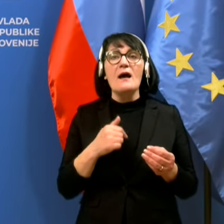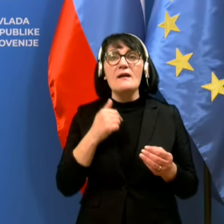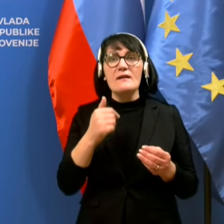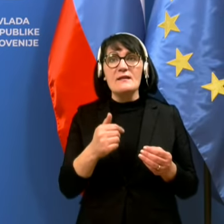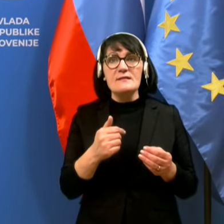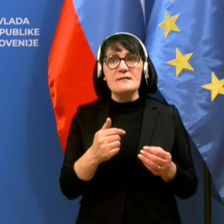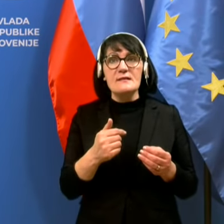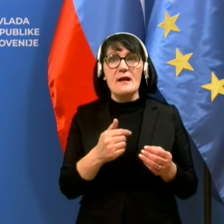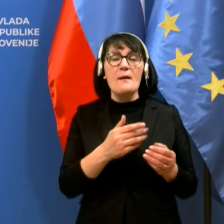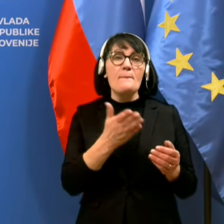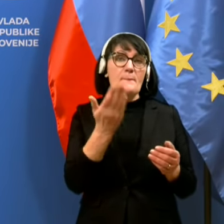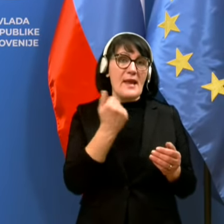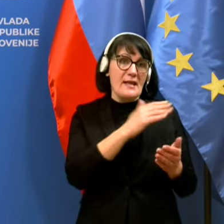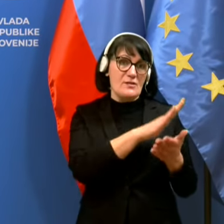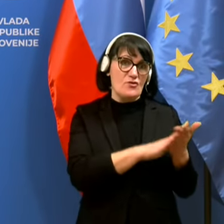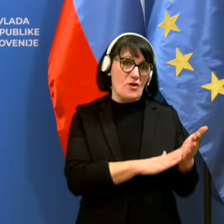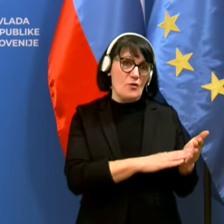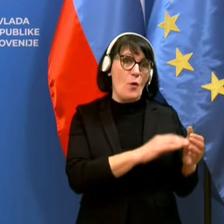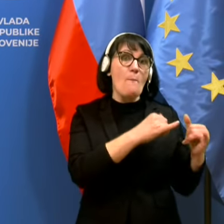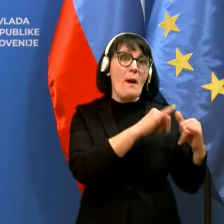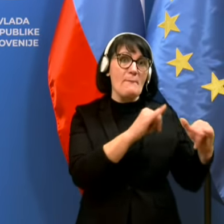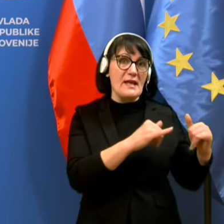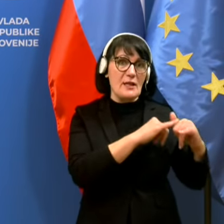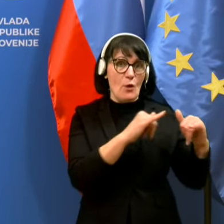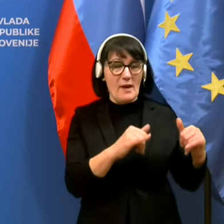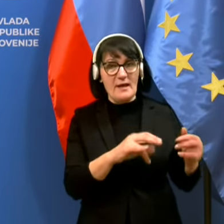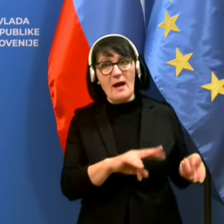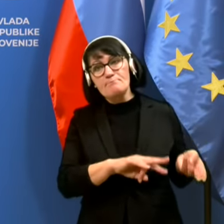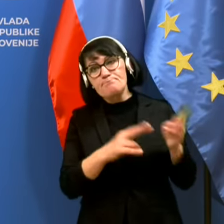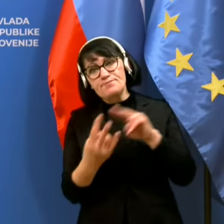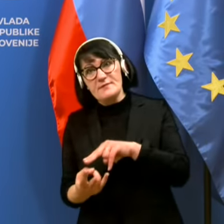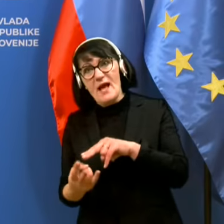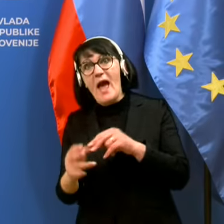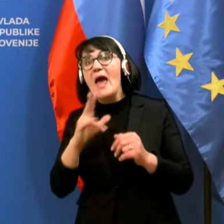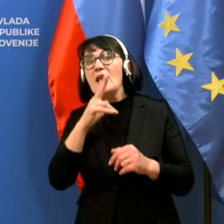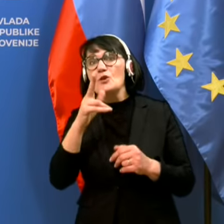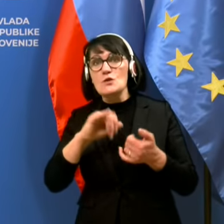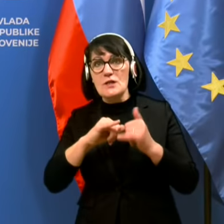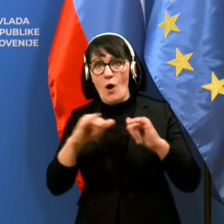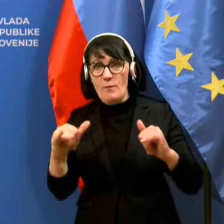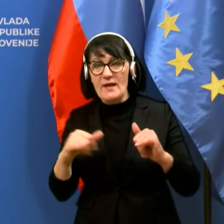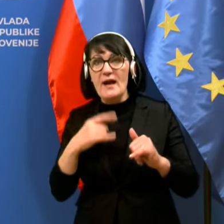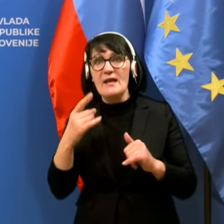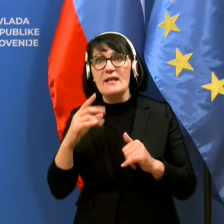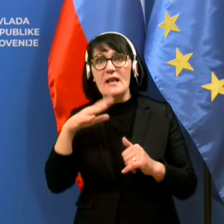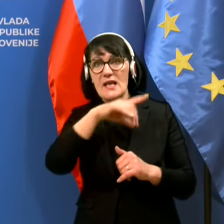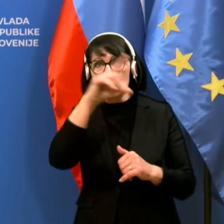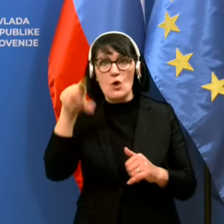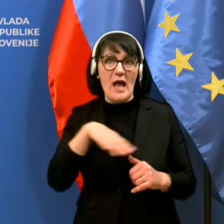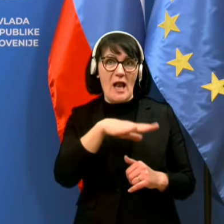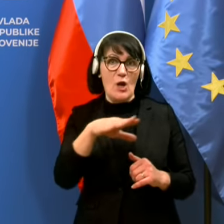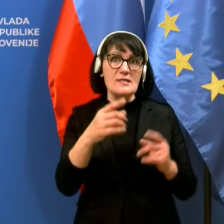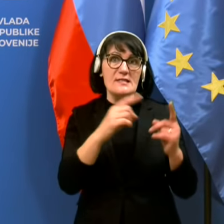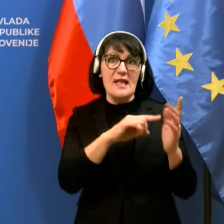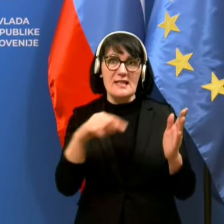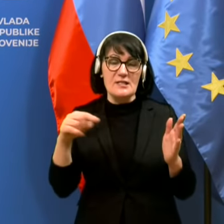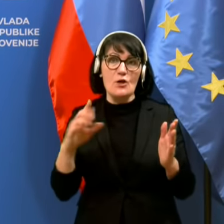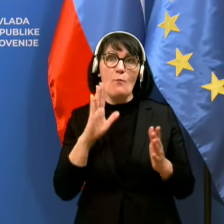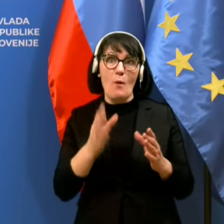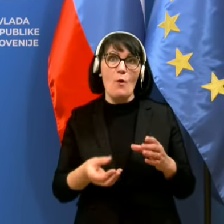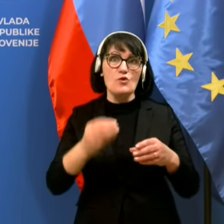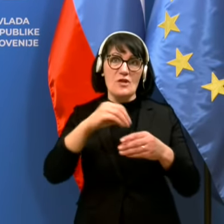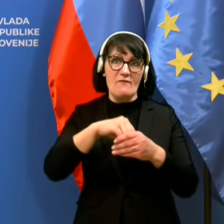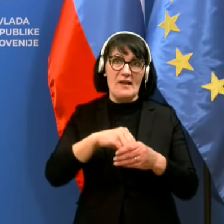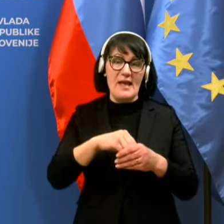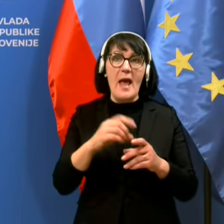oblike, zdaj neki drugega, in v nacionalno statistiko, kaj bomo torišteli? V nacionalno statistiko bomo